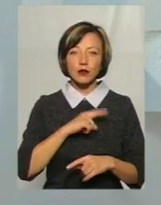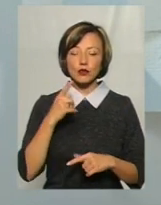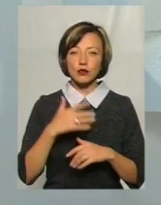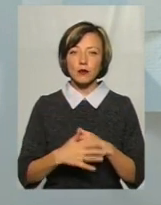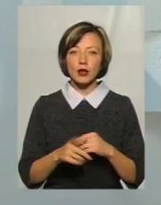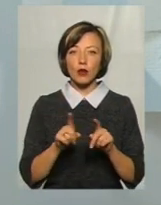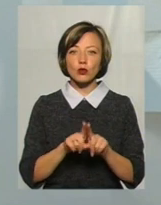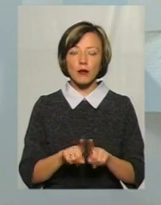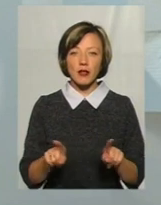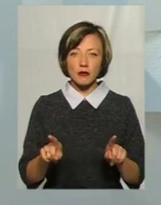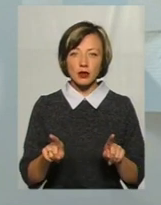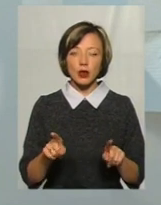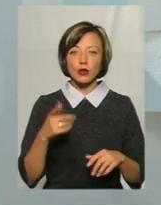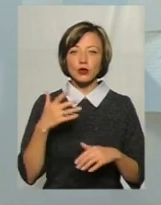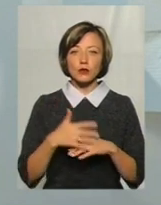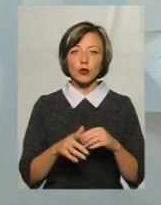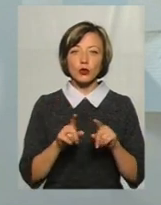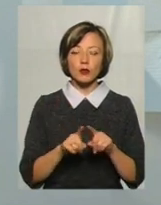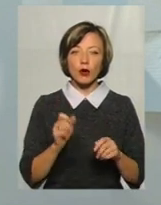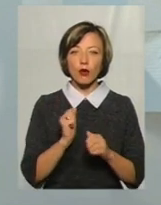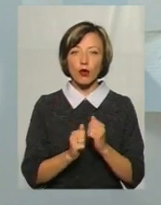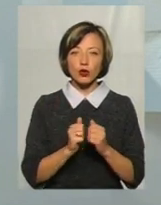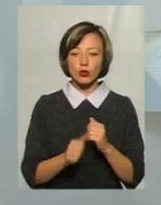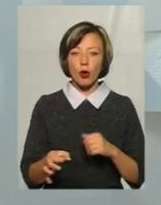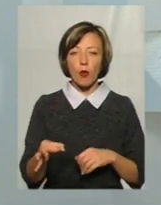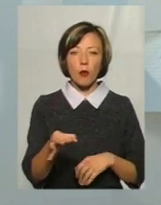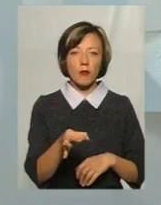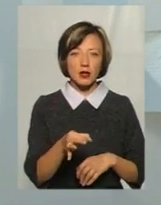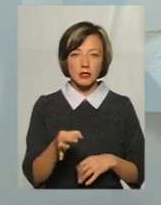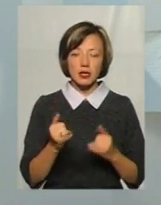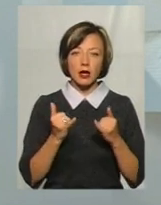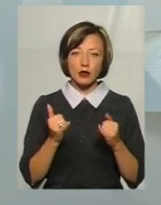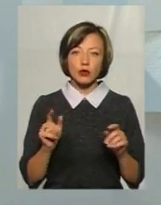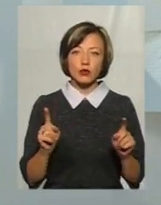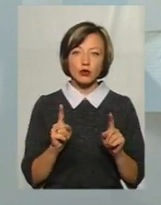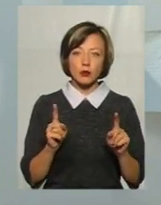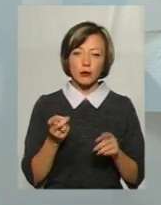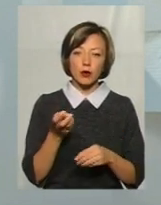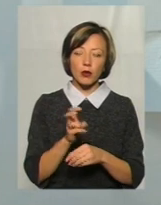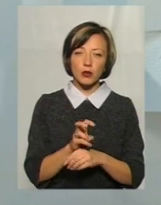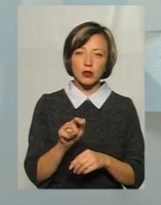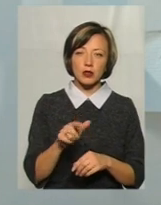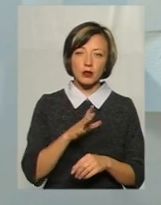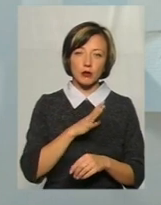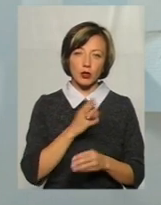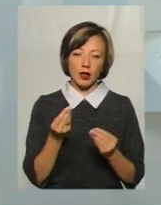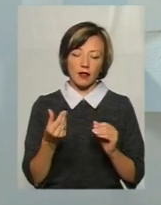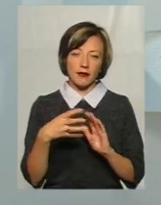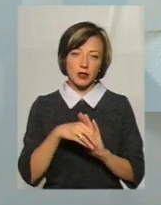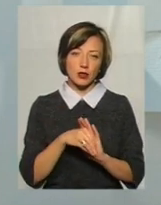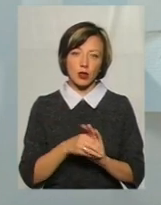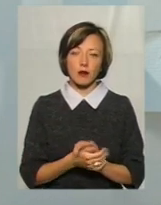особливості, зрозуміти особливості кожної області. Для того, щоб приходити сюди і бути інвестором.